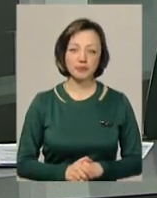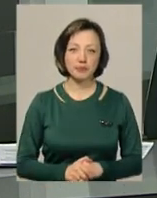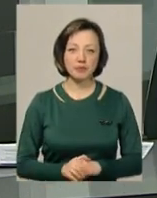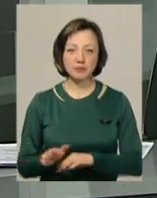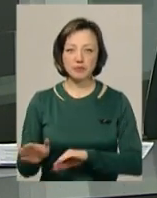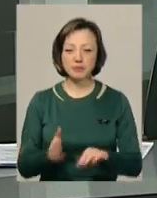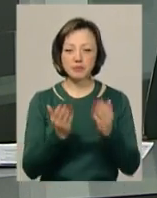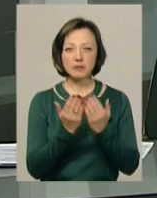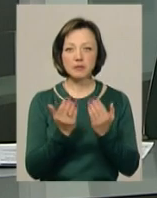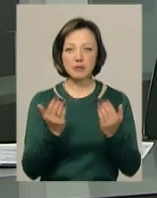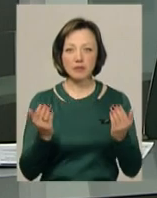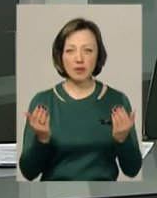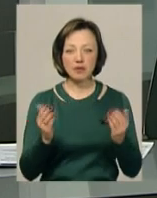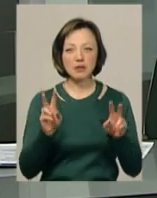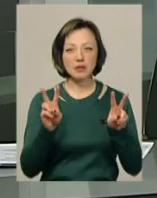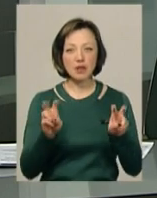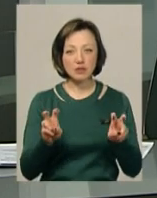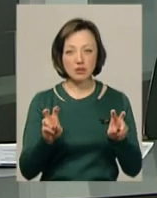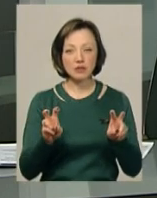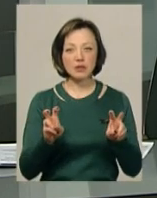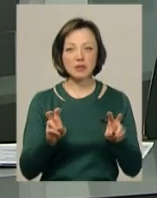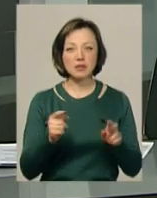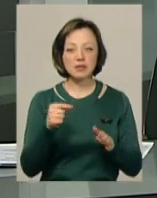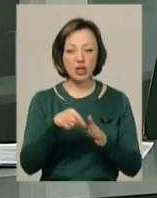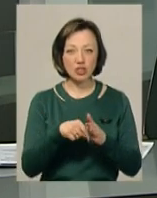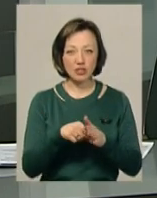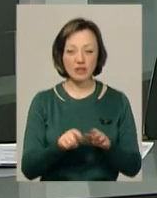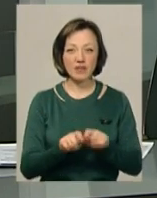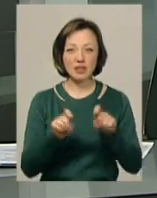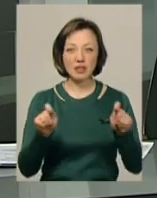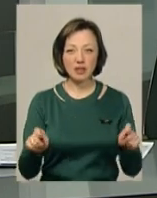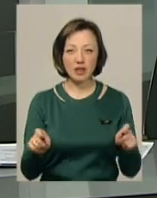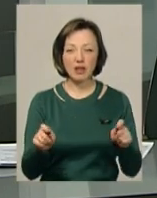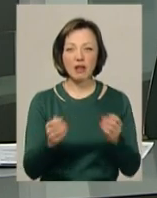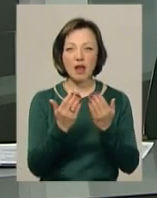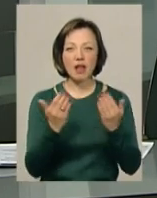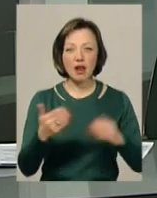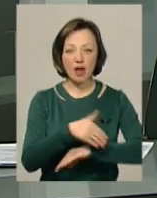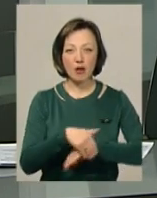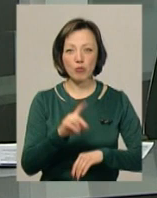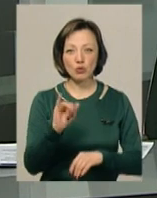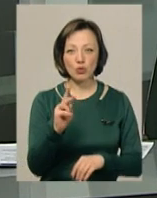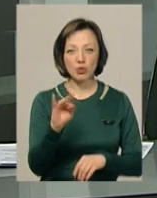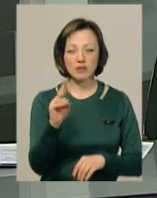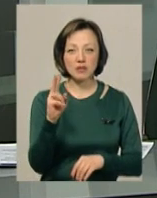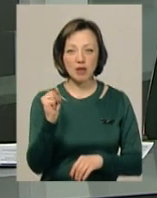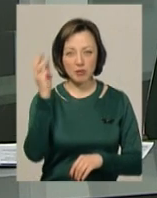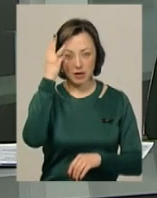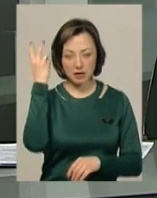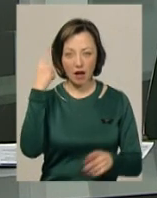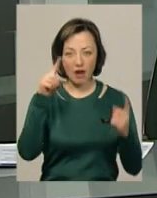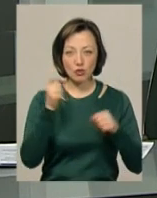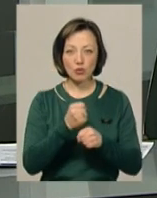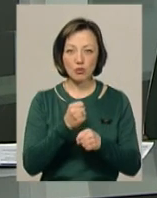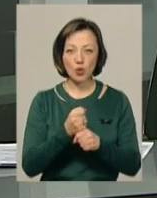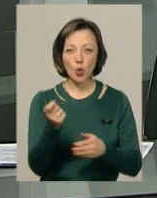Виставку із назвою «Визначення» відкриють завтра у галереї на Проскурівській у Хмельницькому. Авторобіт – художник Міжнародної